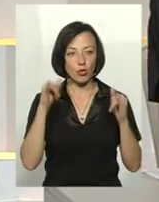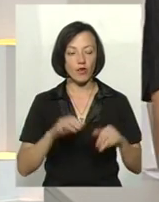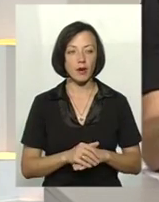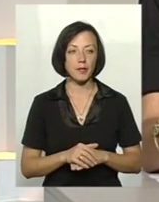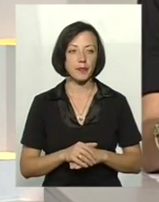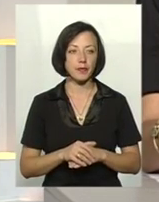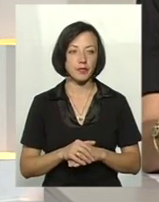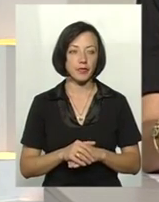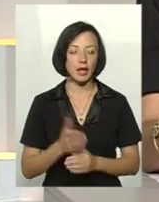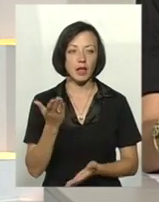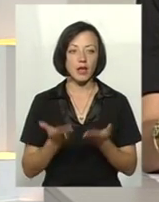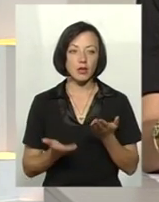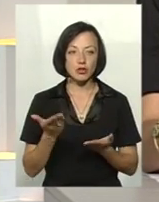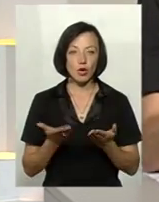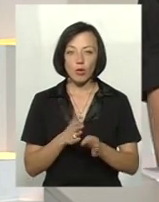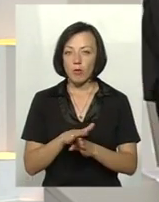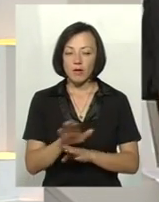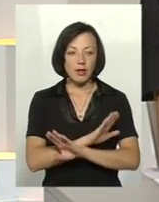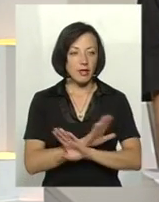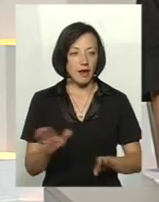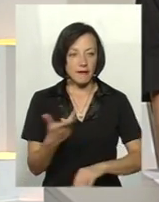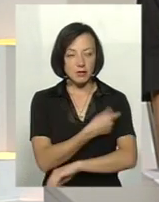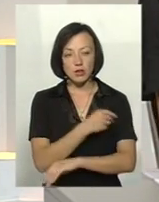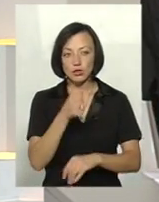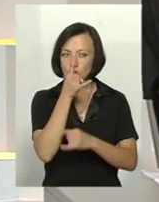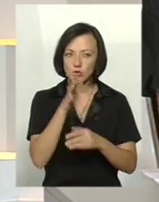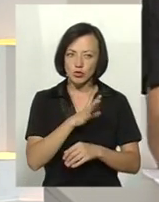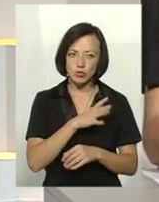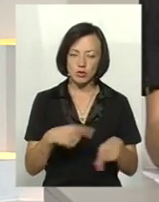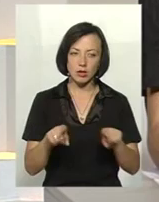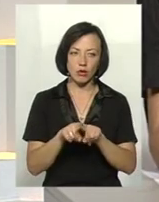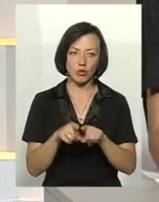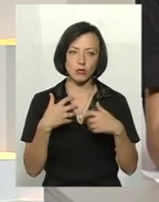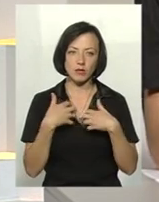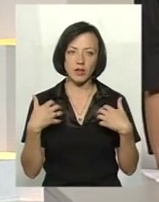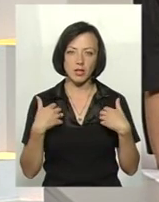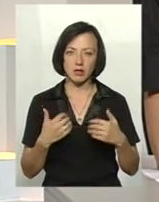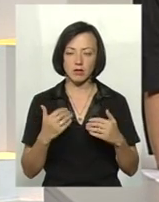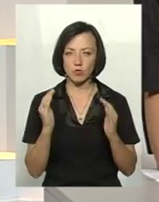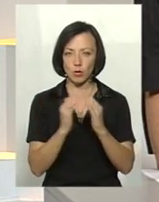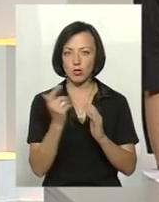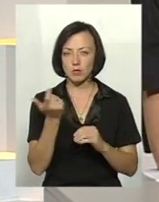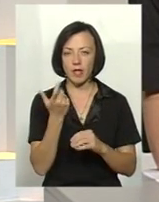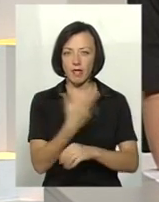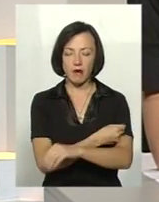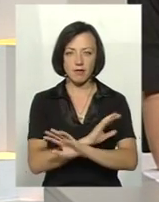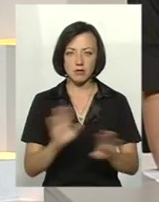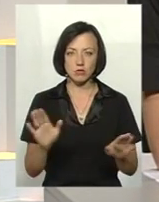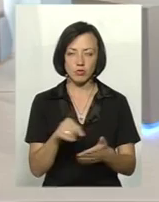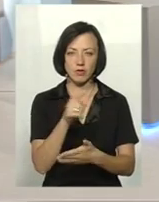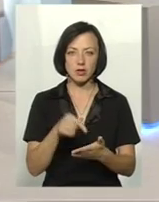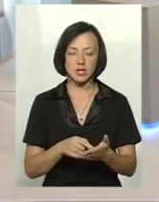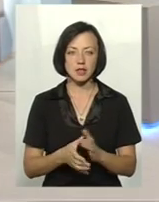Якщо ж повністю не вакцинується, чи не може бути такого, аби тварина в приватному домогосподарстві не вакцинувалася?